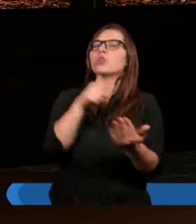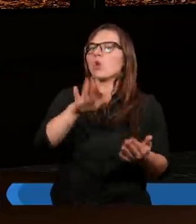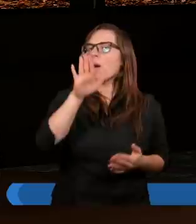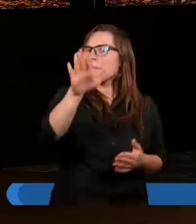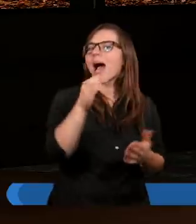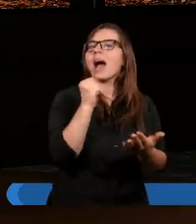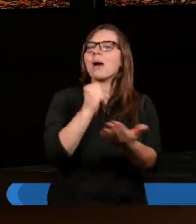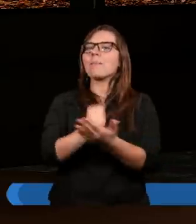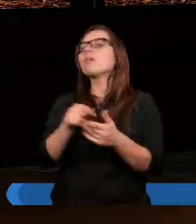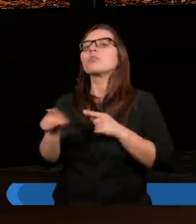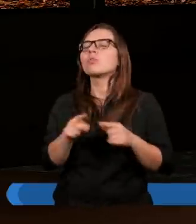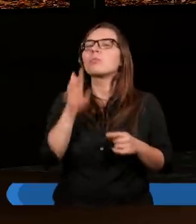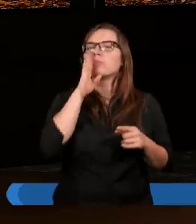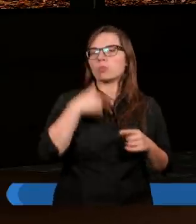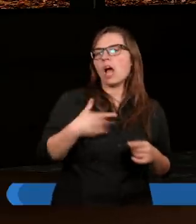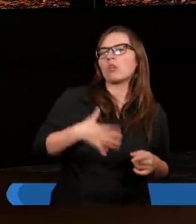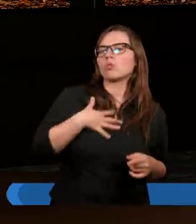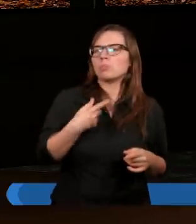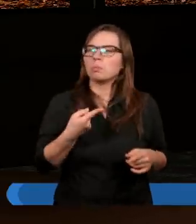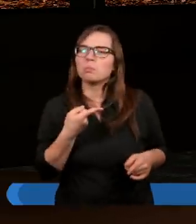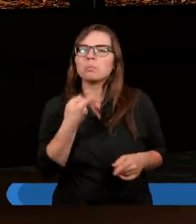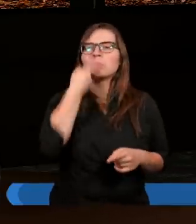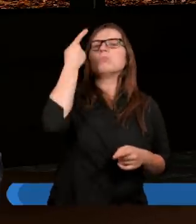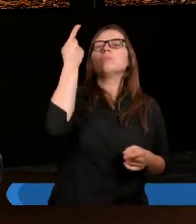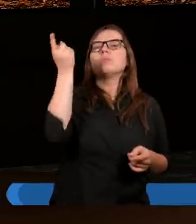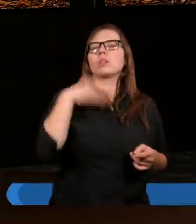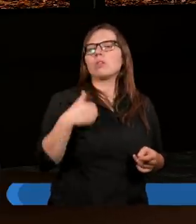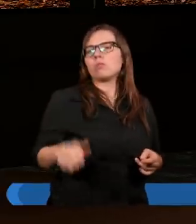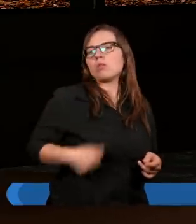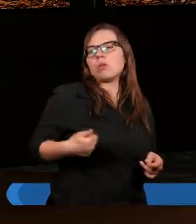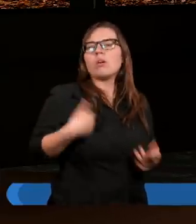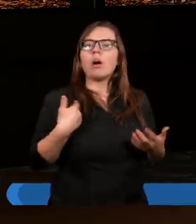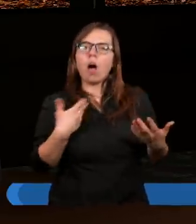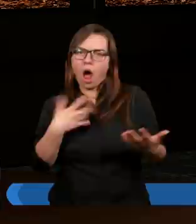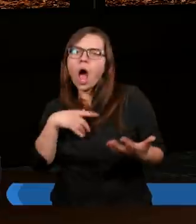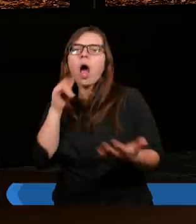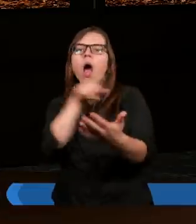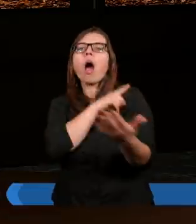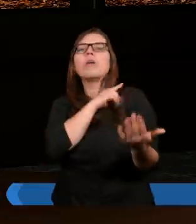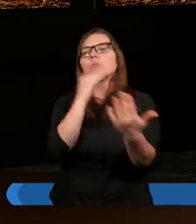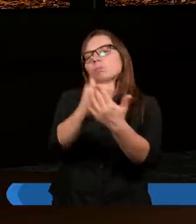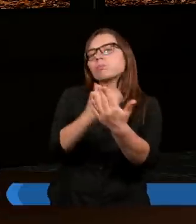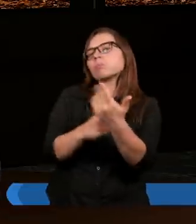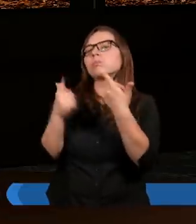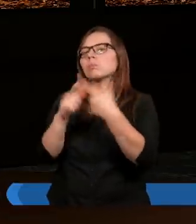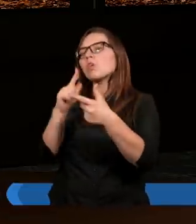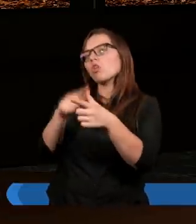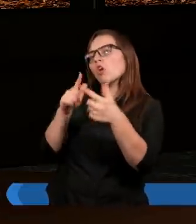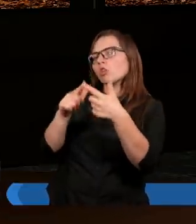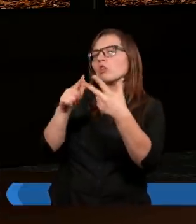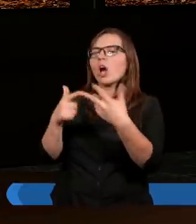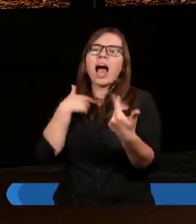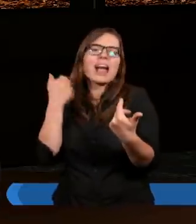prawo być nawet dumny z tego, że przestrzega prawa. Może się zawziąć w sobie i nie okraść nikogo, nie